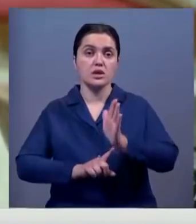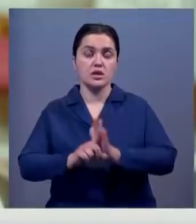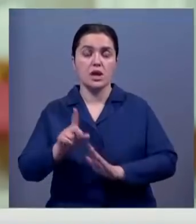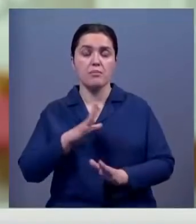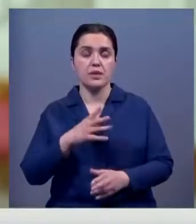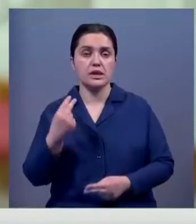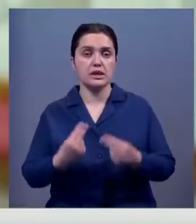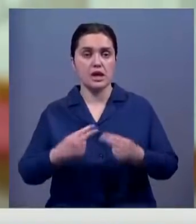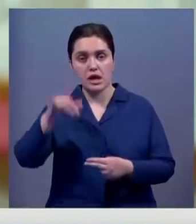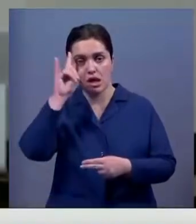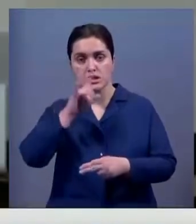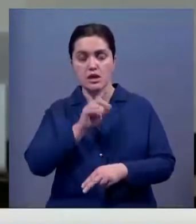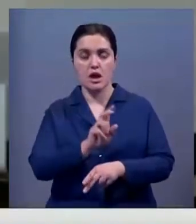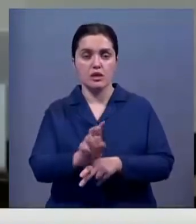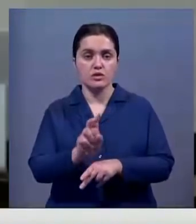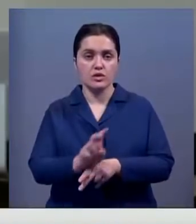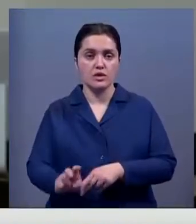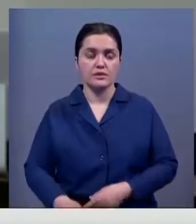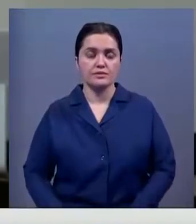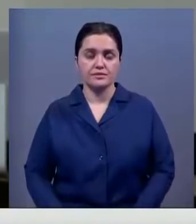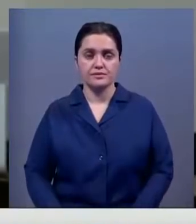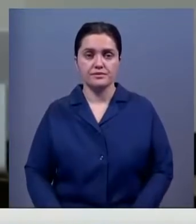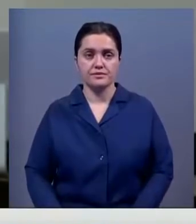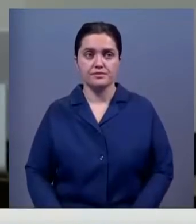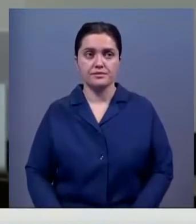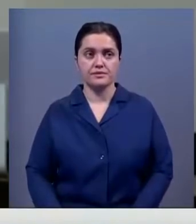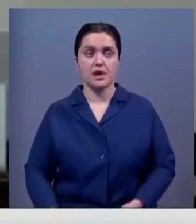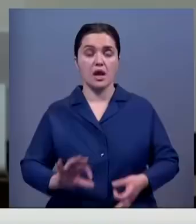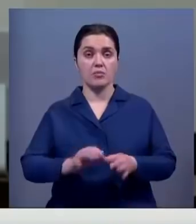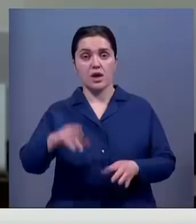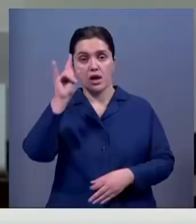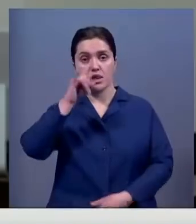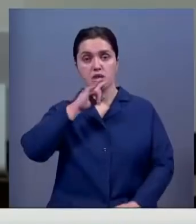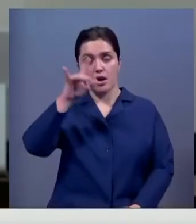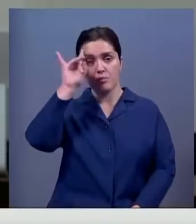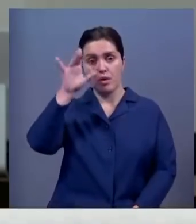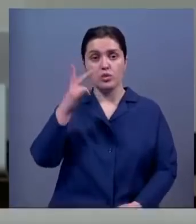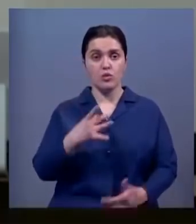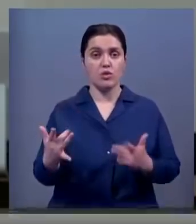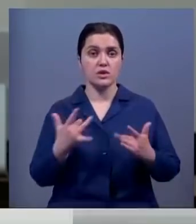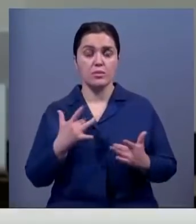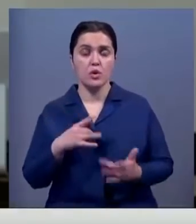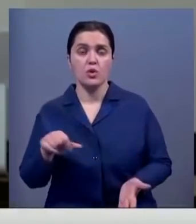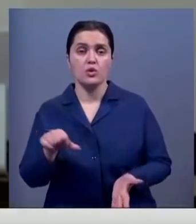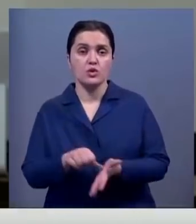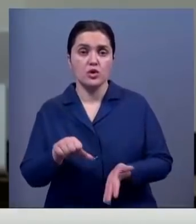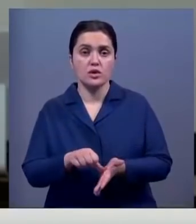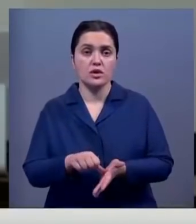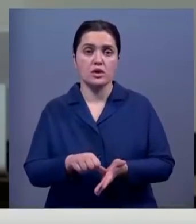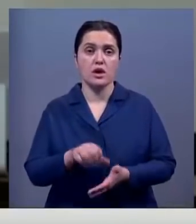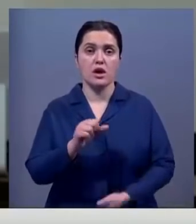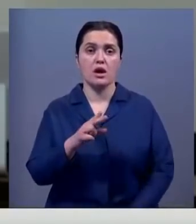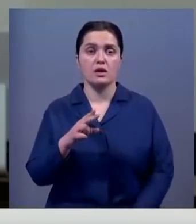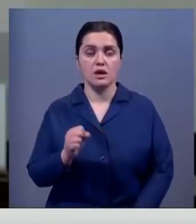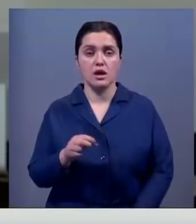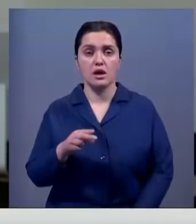казахстанские актеры. Все жданы казахские, именно популярные казахские актеры. Там Димаша Ага,